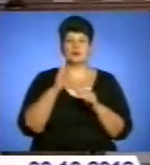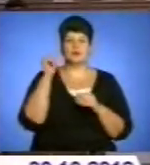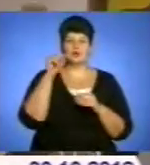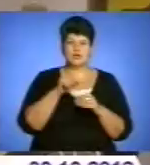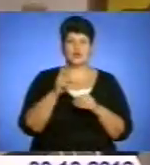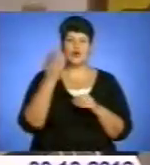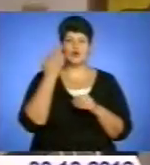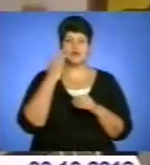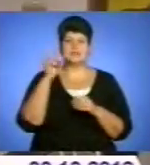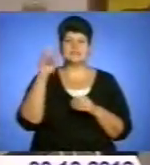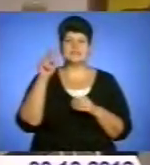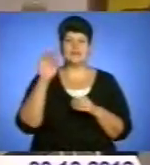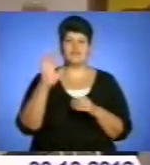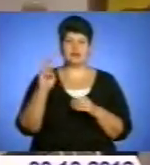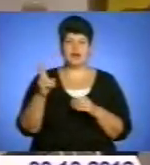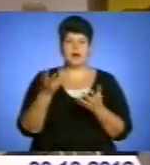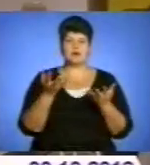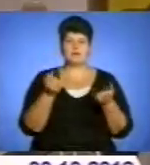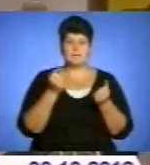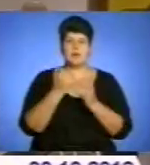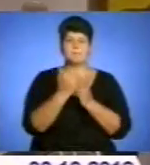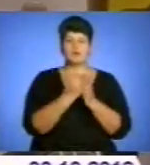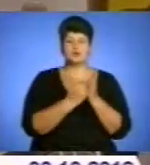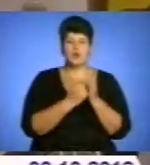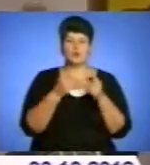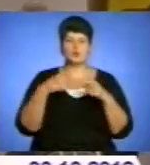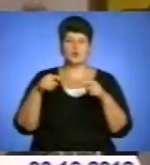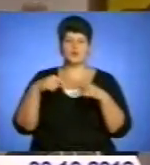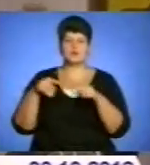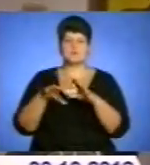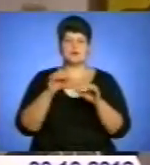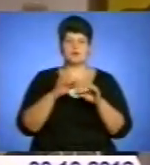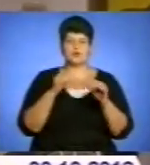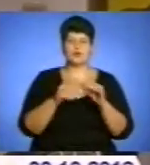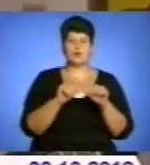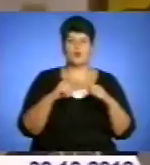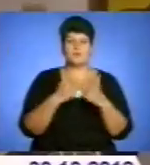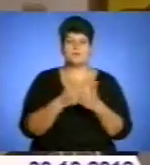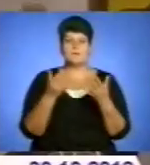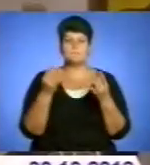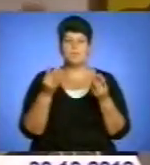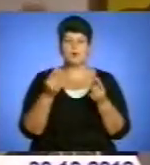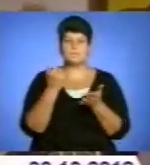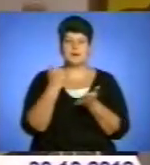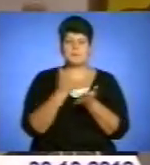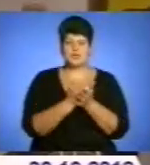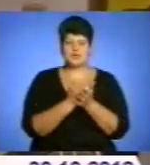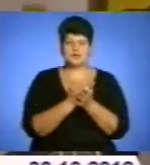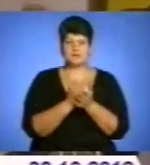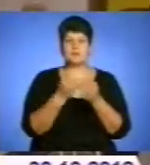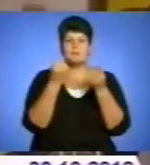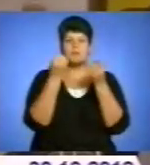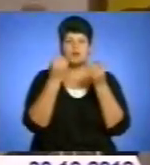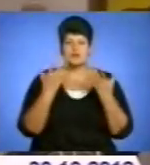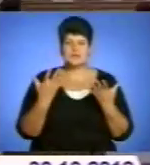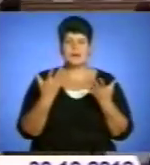протоколи з окружних виборчих комісій, з мокрими початками і шляхом простих